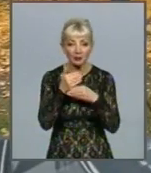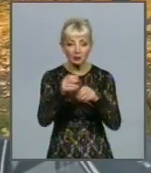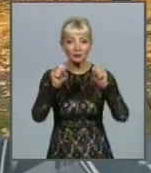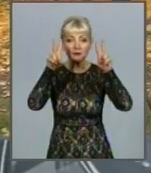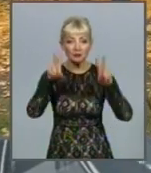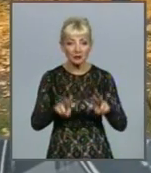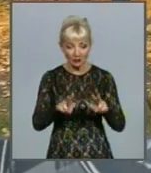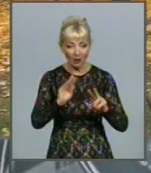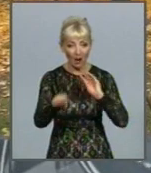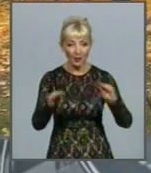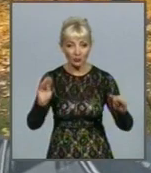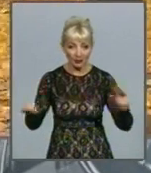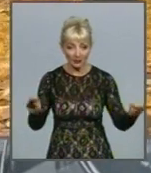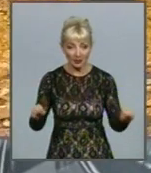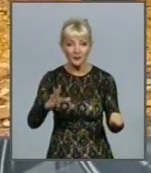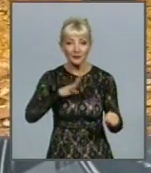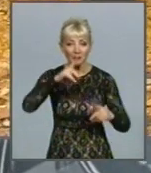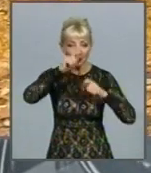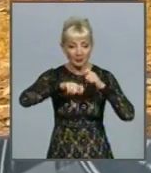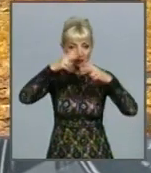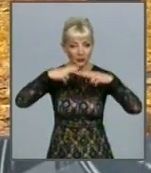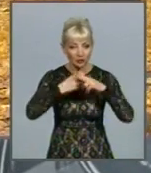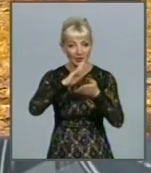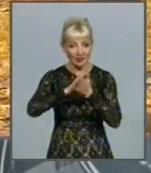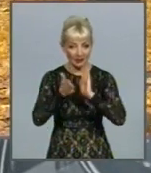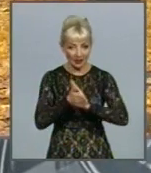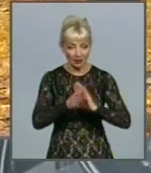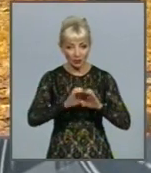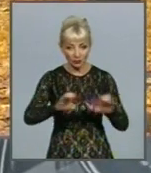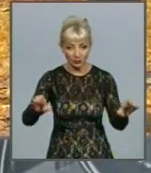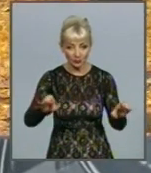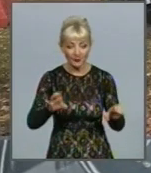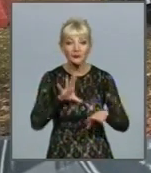спеціалізованого обладнання було перевірено технічний стан мережі.